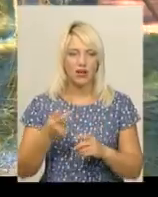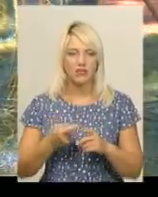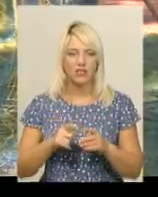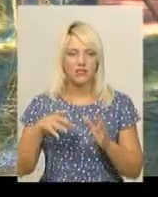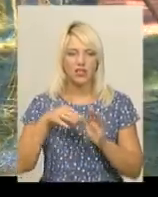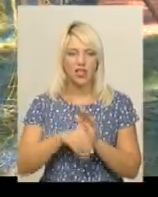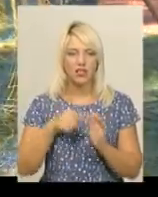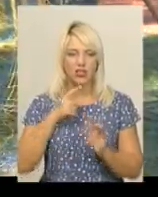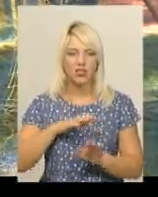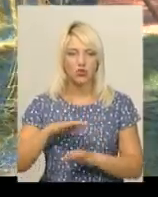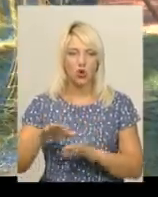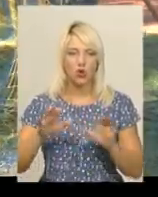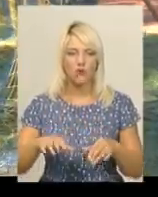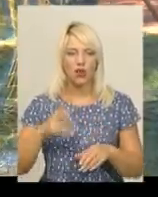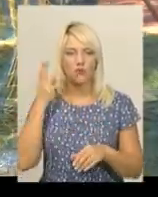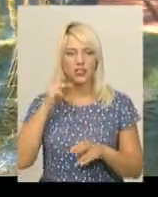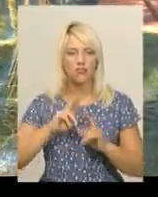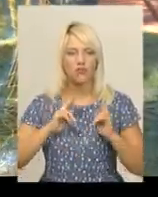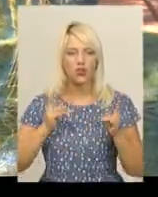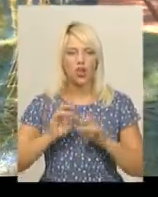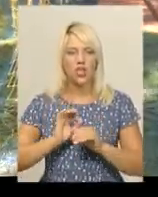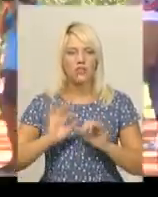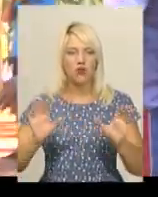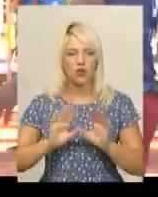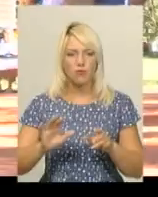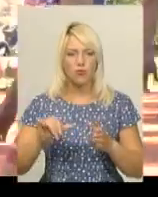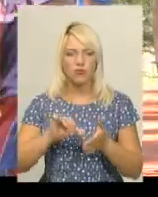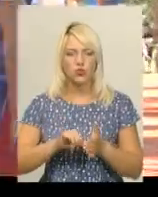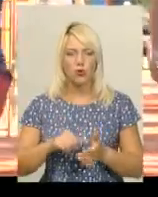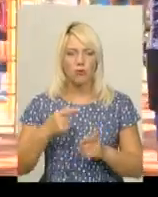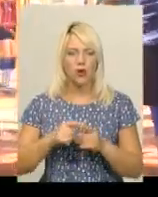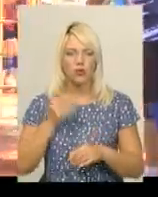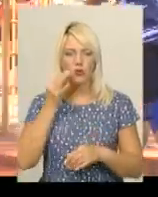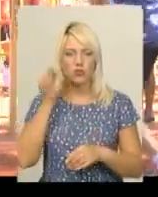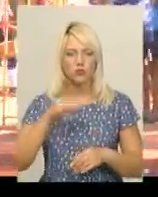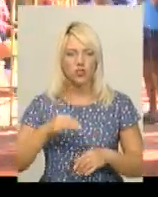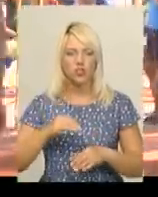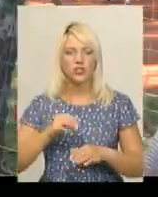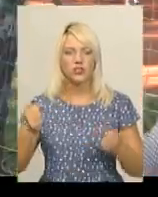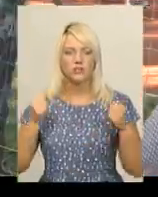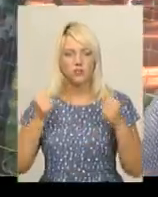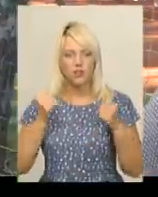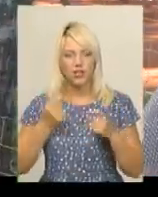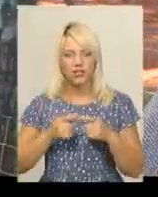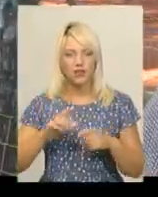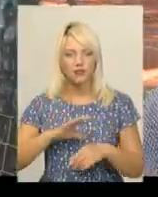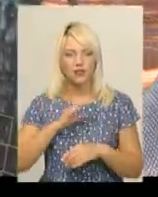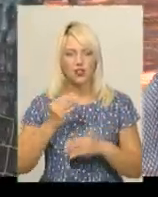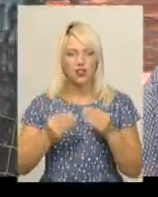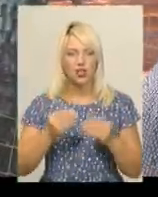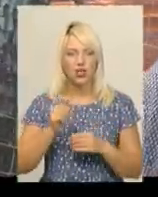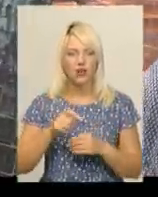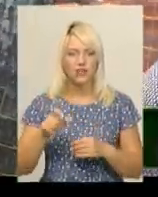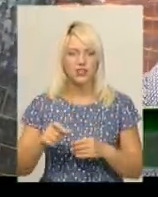каже заступник голови Хмельницької федерації волейболу Ольга Фурман, виступають досвідчені волейболісти. «Це колишні гравці,